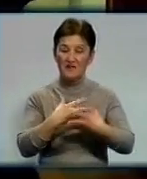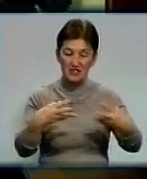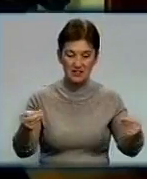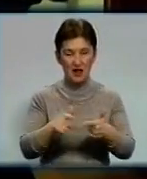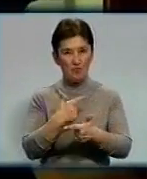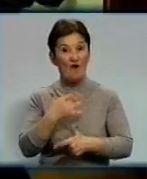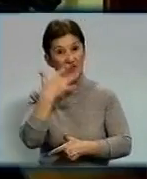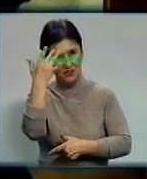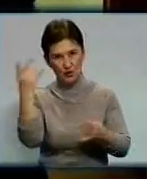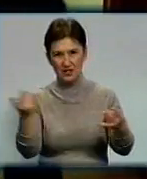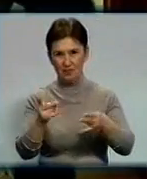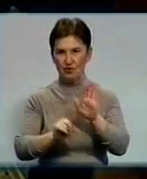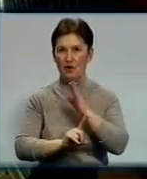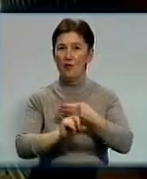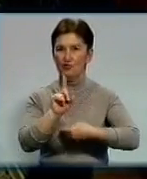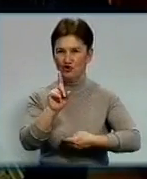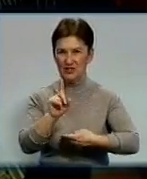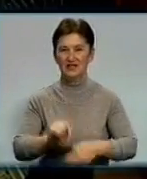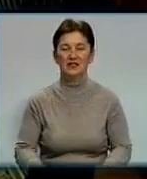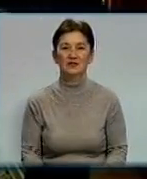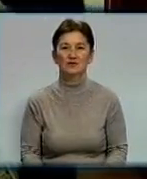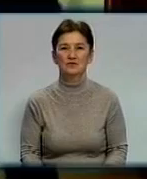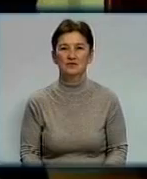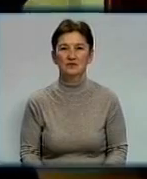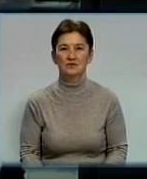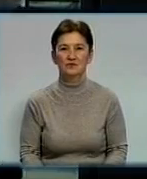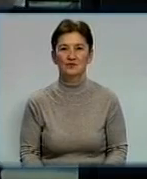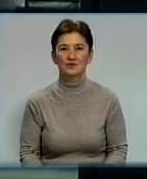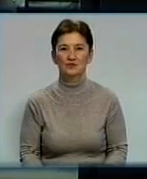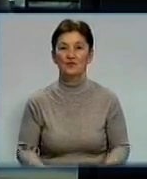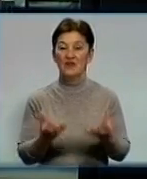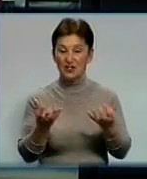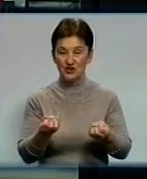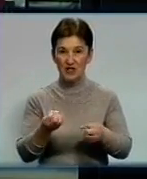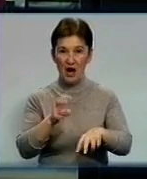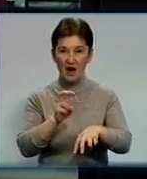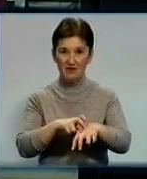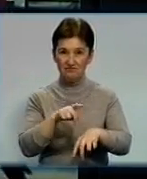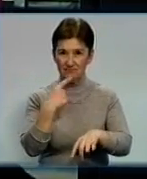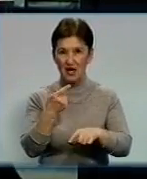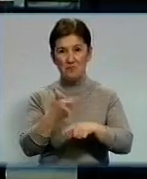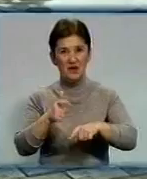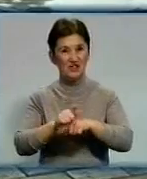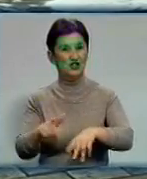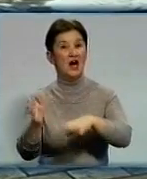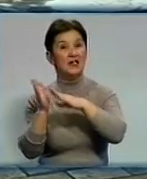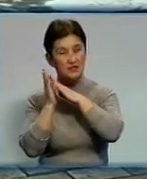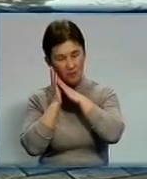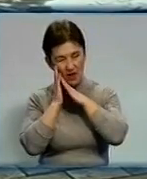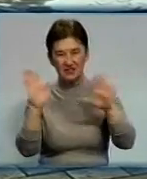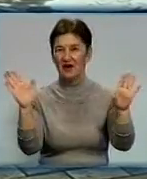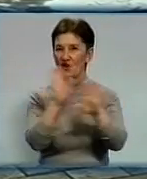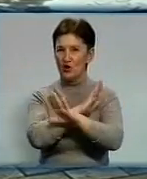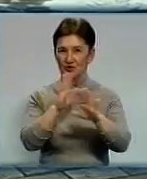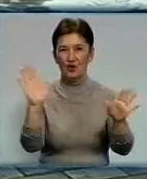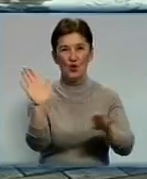Три, ще віні. Раз, два, три. А ще медики радять побільше спати, гуляти на свіжому повітрі. І тоді